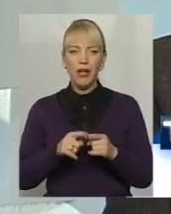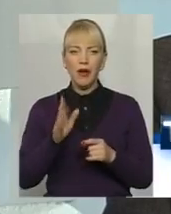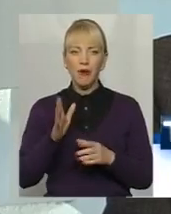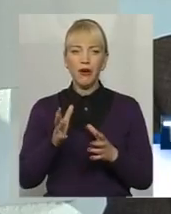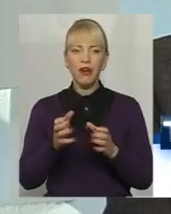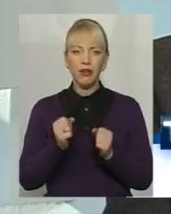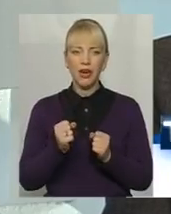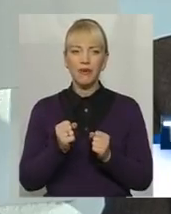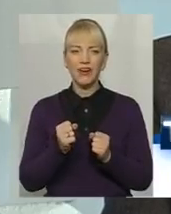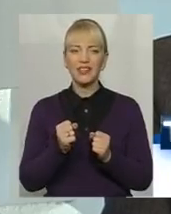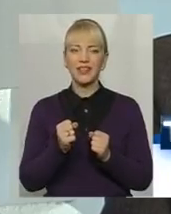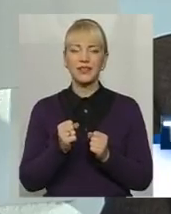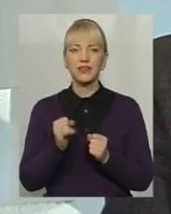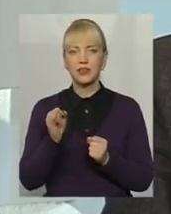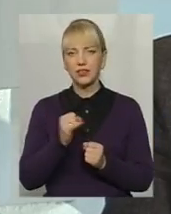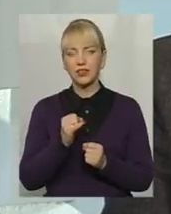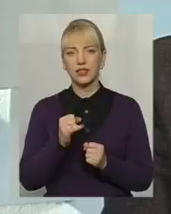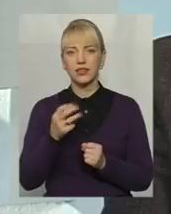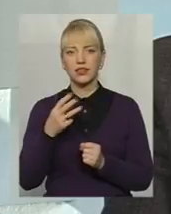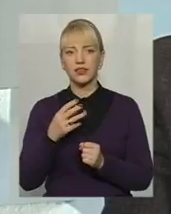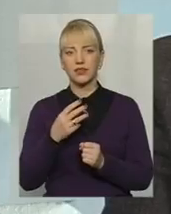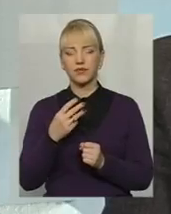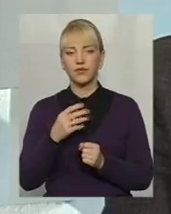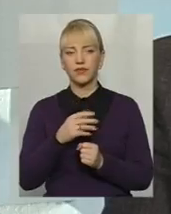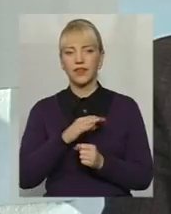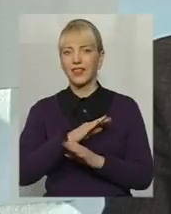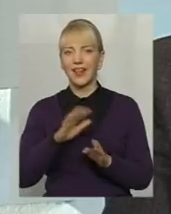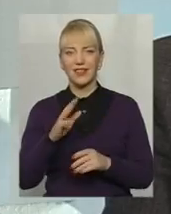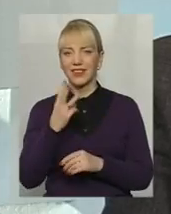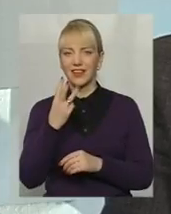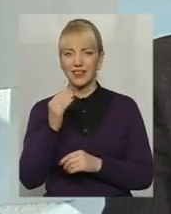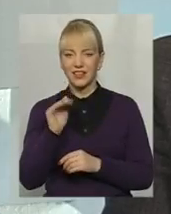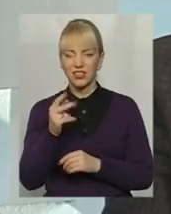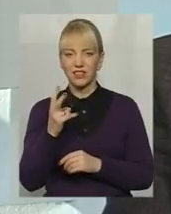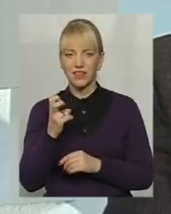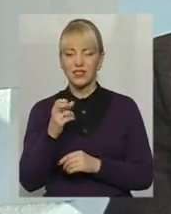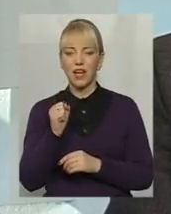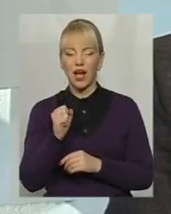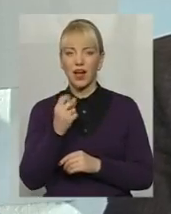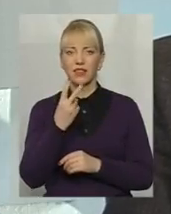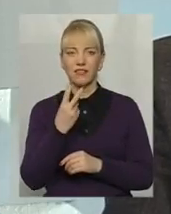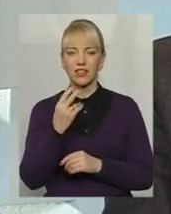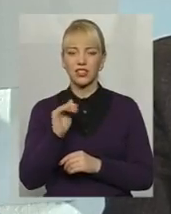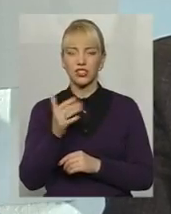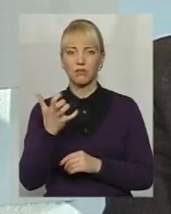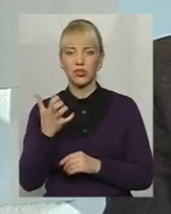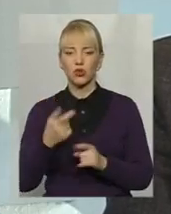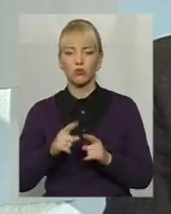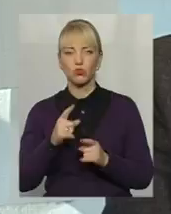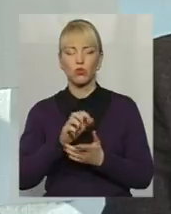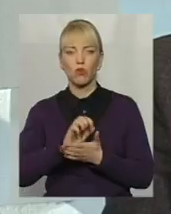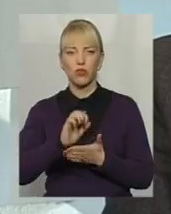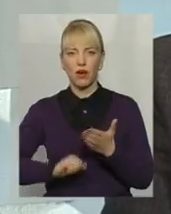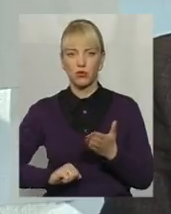отримувати її не 3 200, а 2 500, тому що податки все-таки заберуть 700 гривень в бюджет.